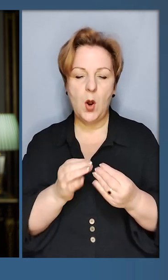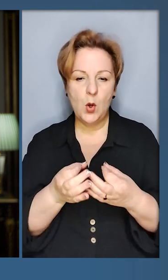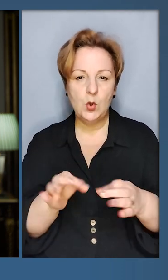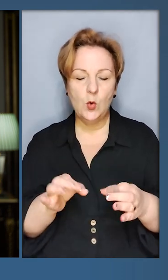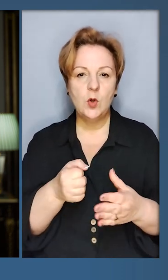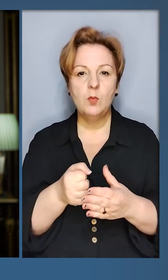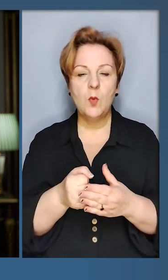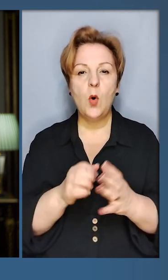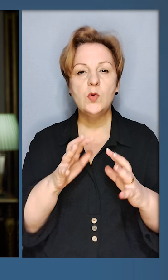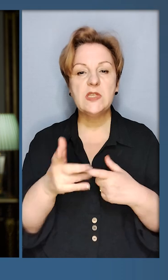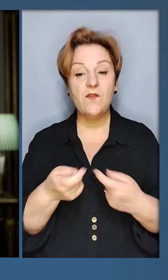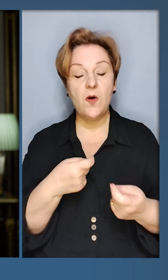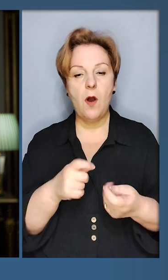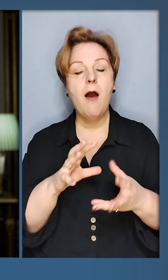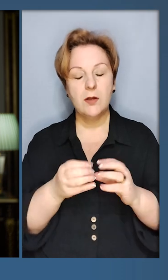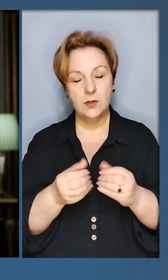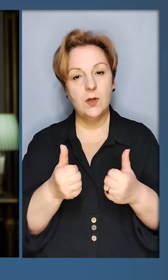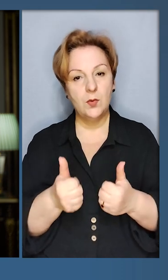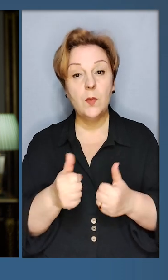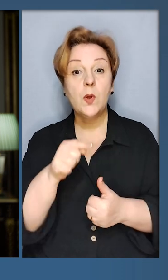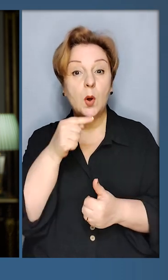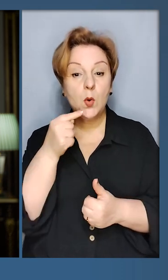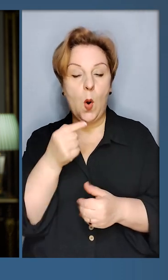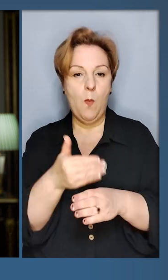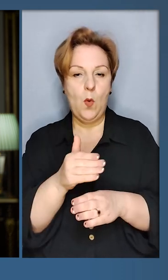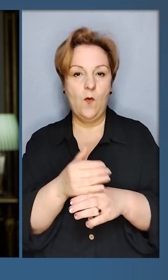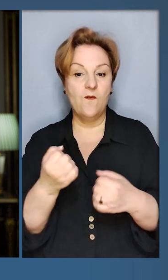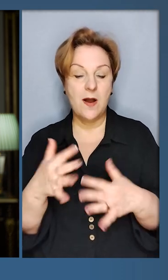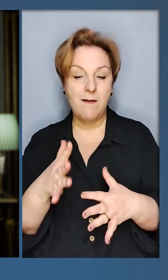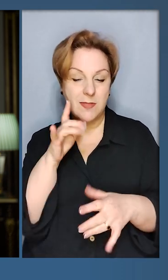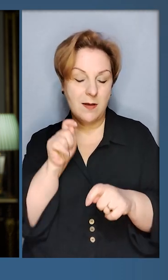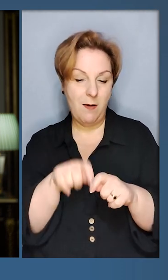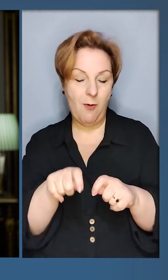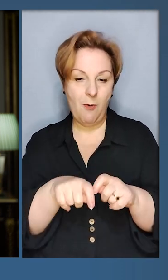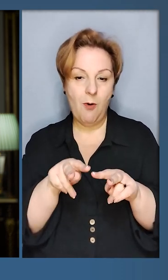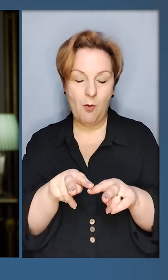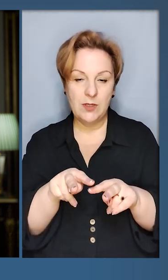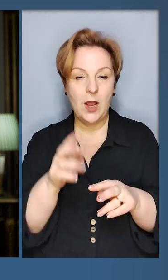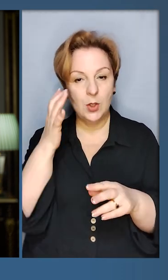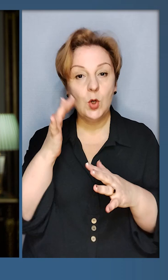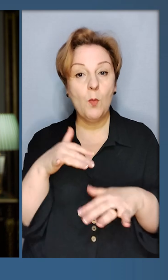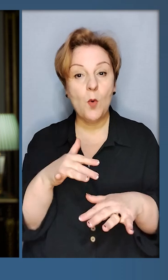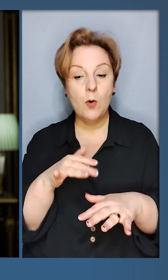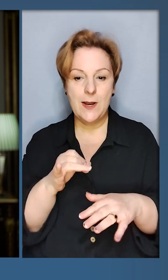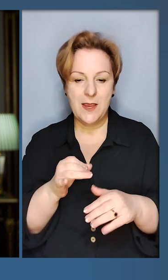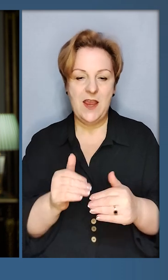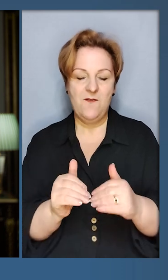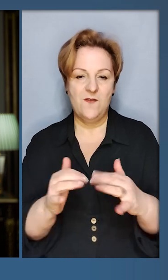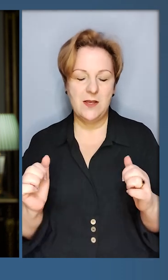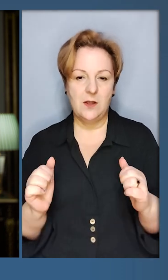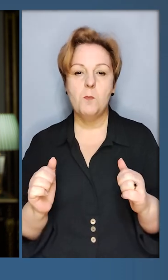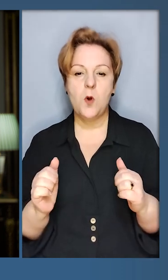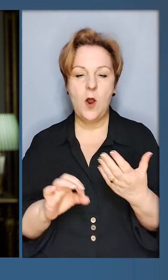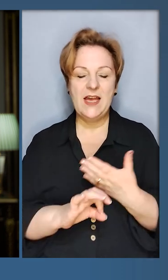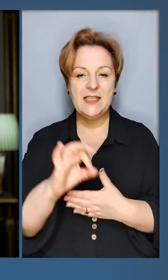до світового ринку. Результати хороші. Росія поступово втрачає контроль над Чорним морем і відступає